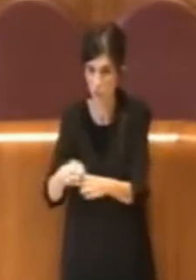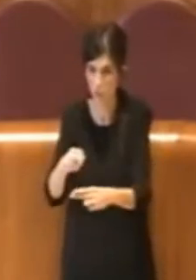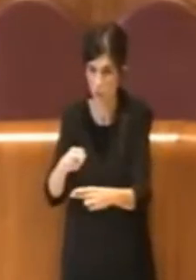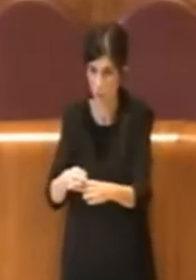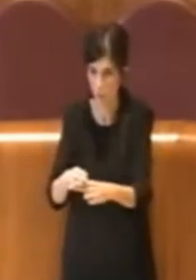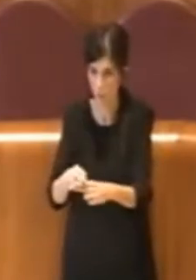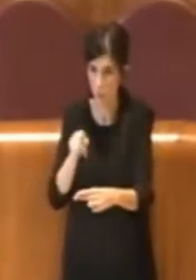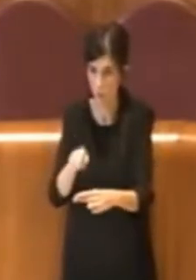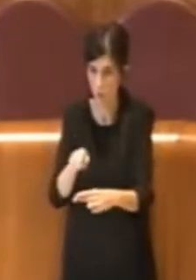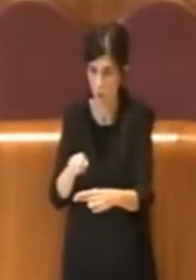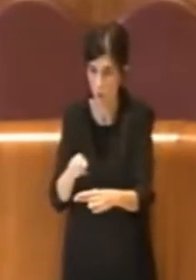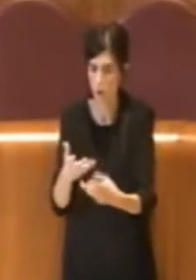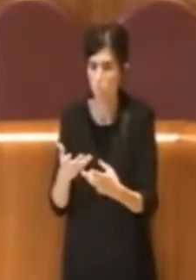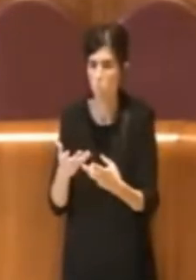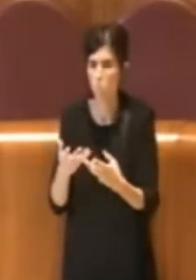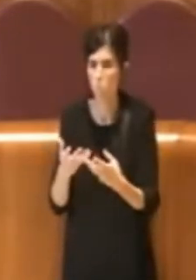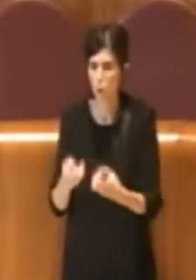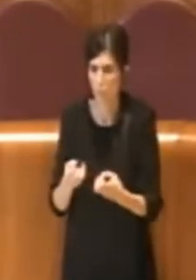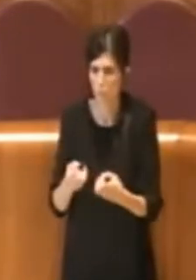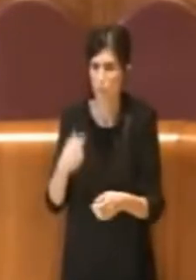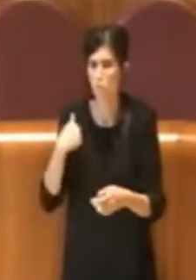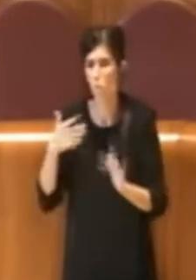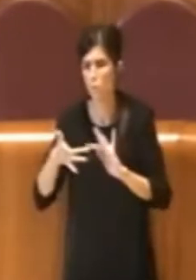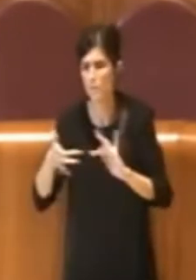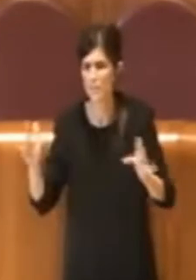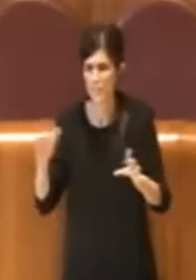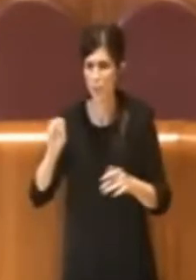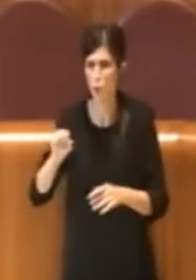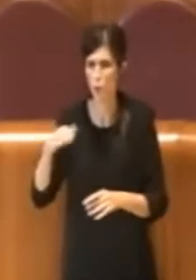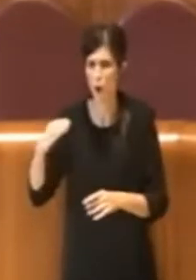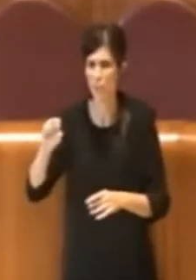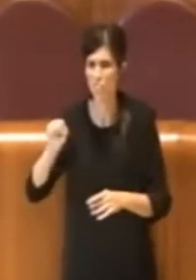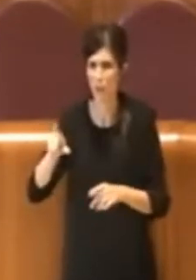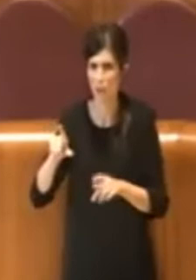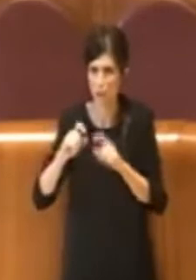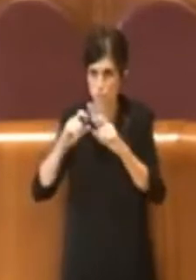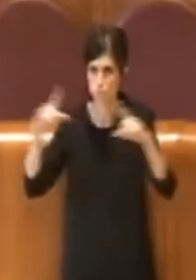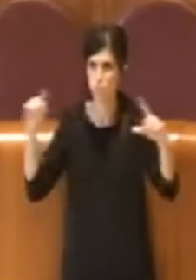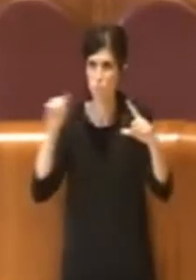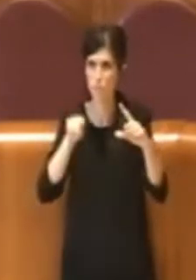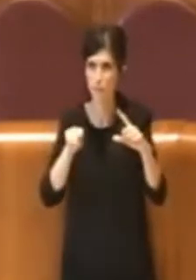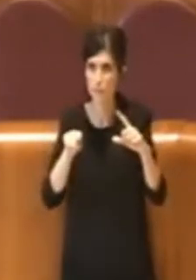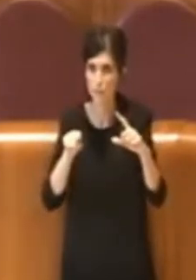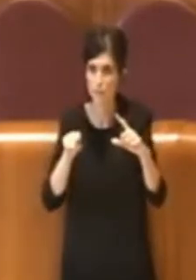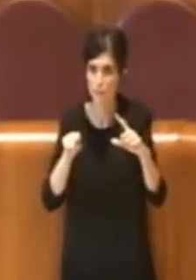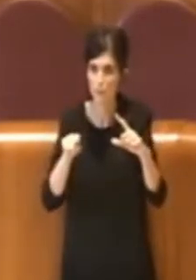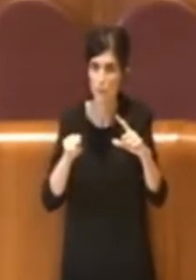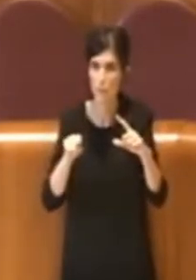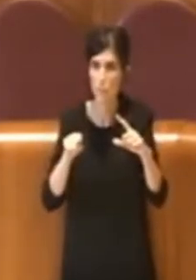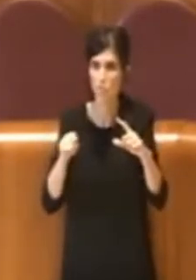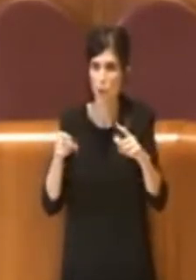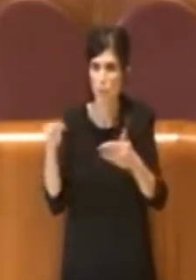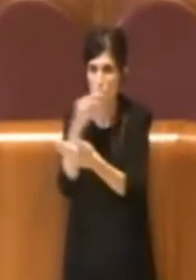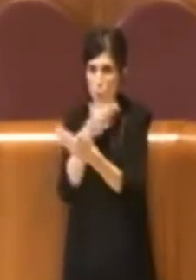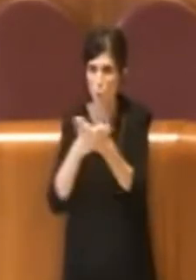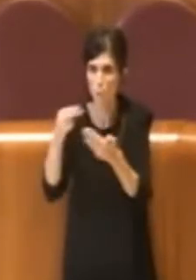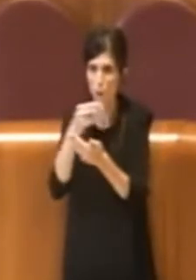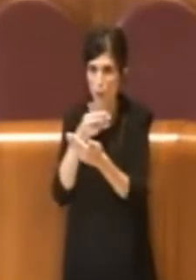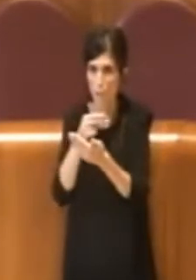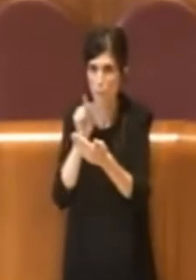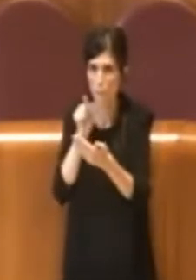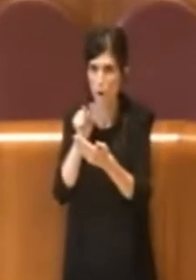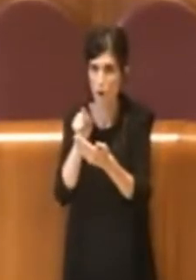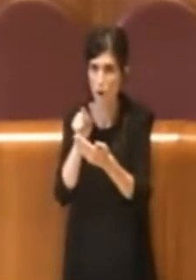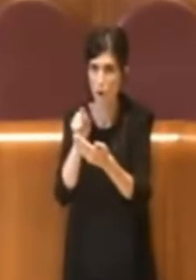solo di applicazione ma esiste anche sul sito della CEA la mappa virtuale dove si possono inserire